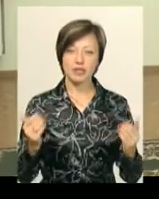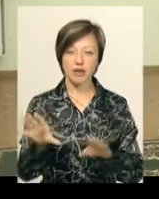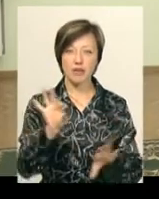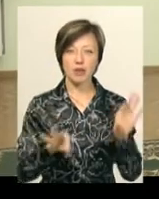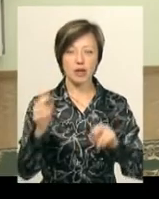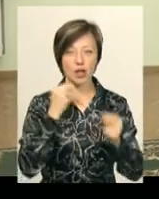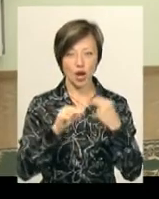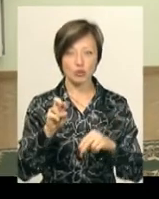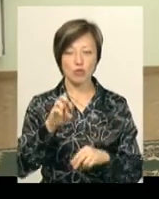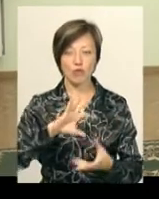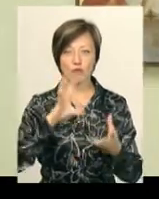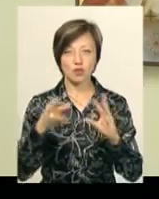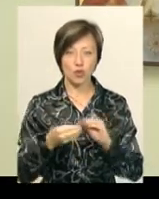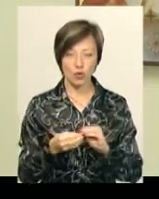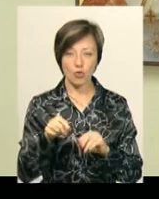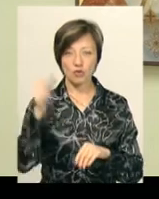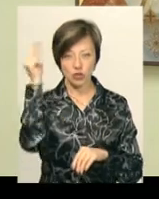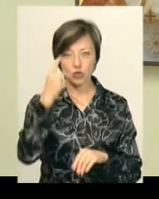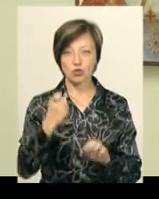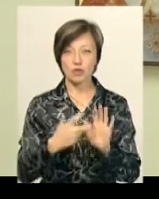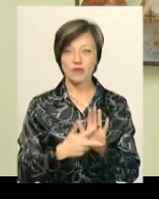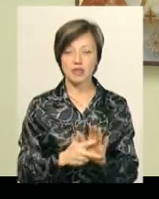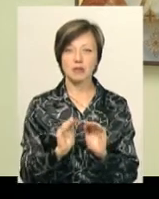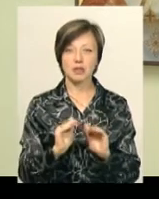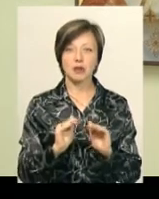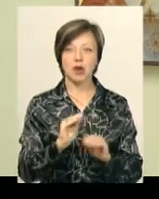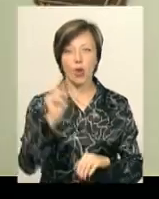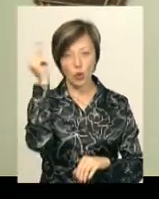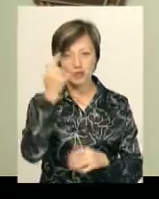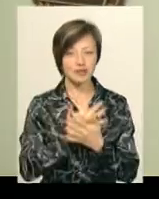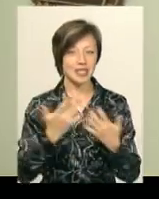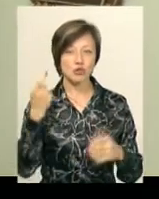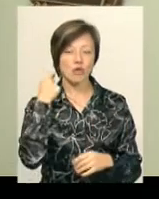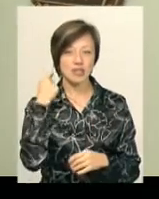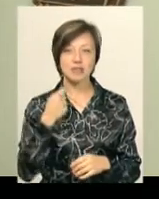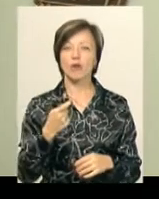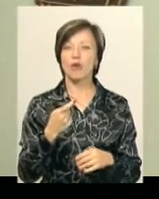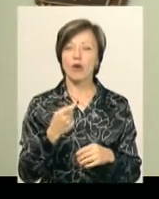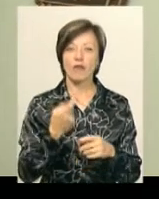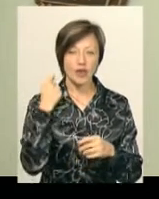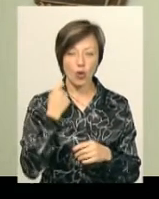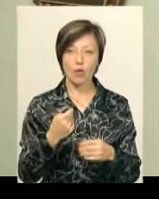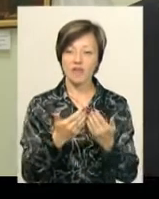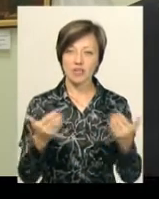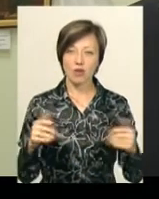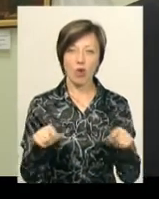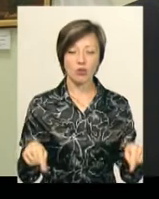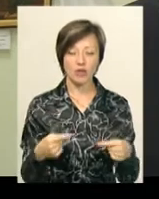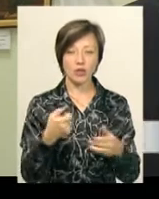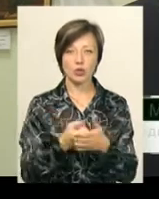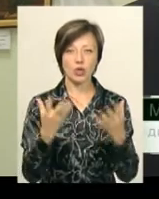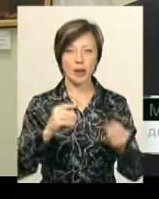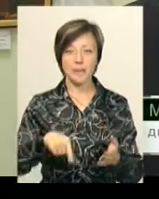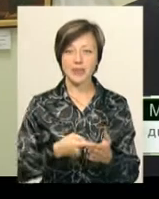вибрали кращі, бо всього в Нікушин вчаться 108 учнів різного віку. Виставку «До міста» оновили не тільки іконами. До «Дня